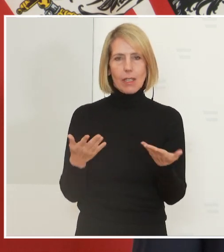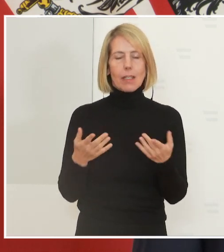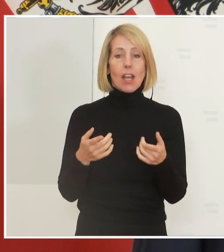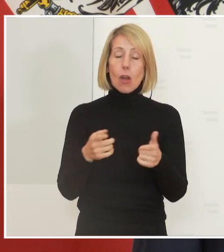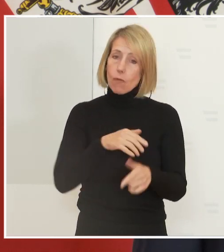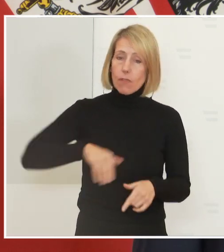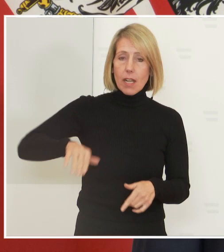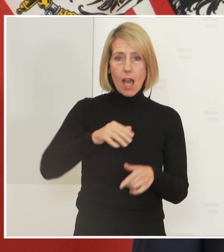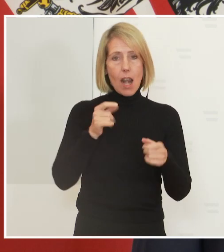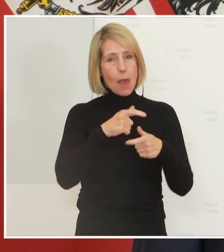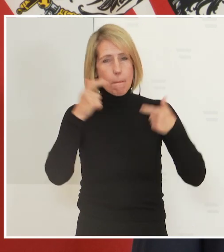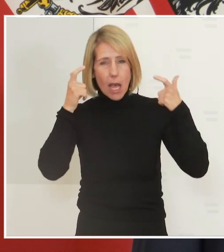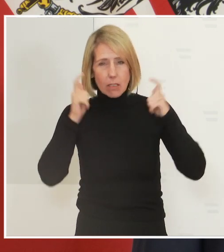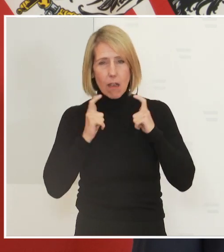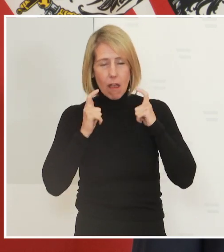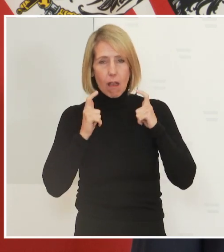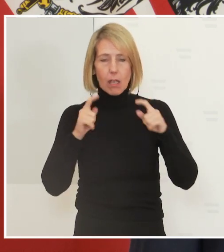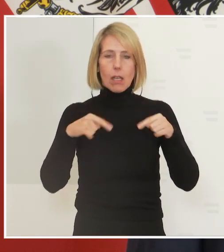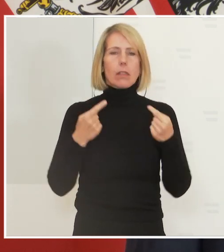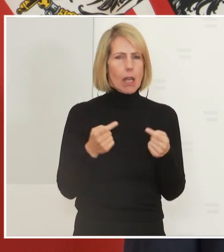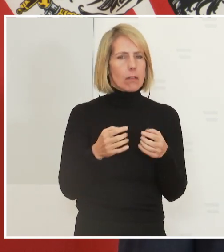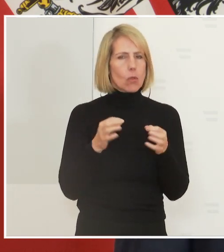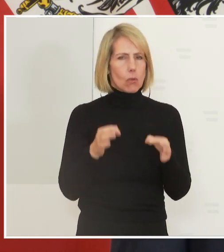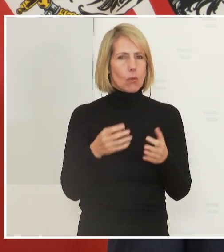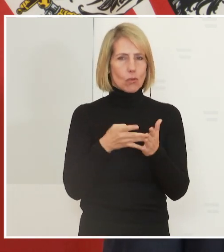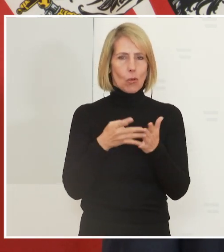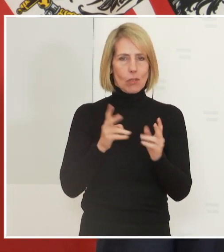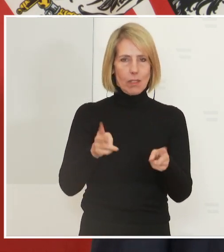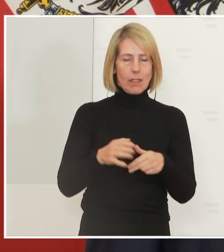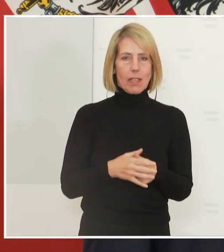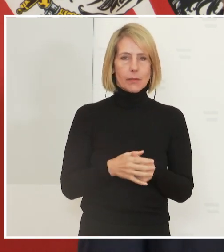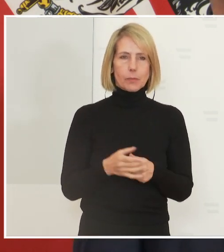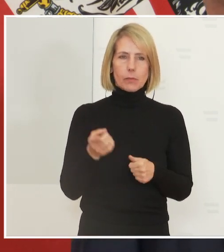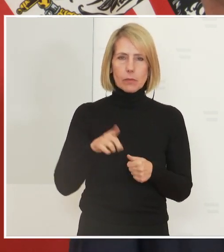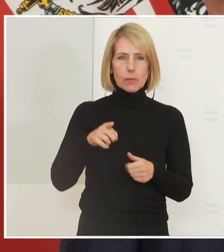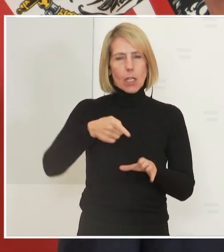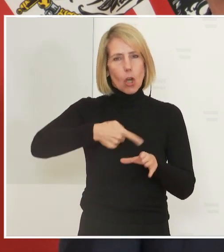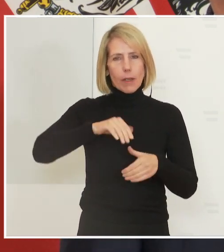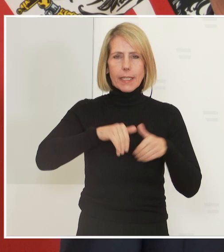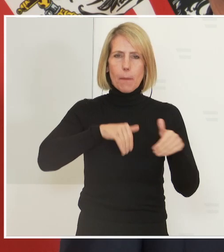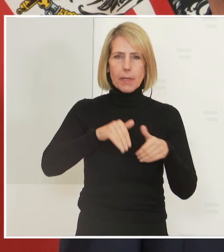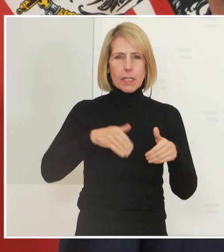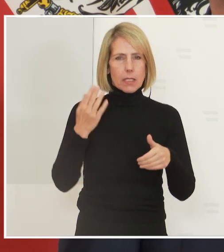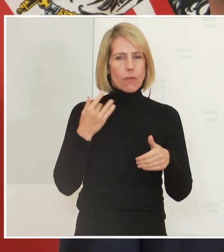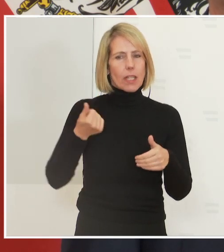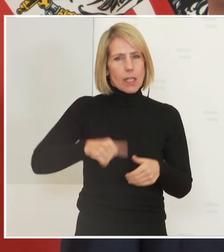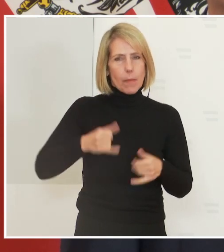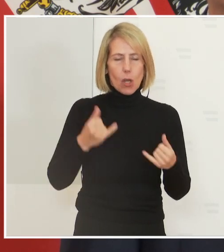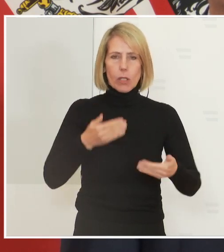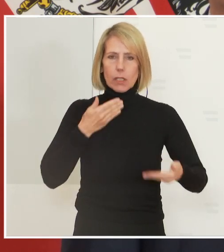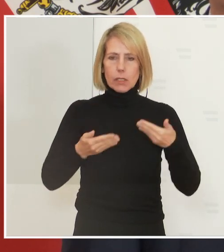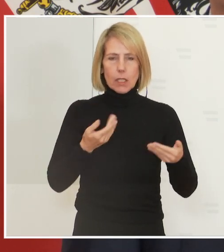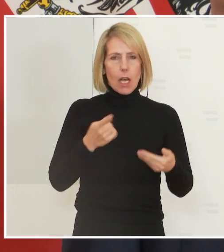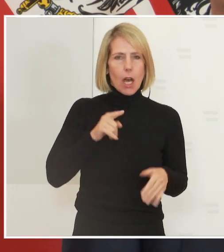gut zu kontrollieren. Auch Innenminister Nehammer hat an dieser Sitzung teilgenommen. Auch bei ihm möchte ich mich bedanken für